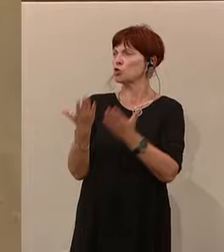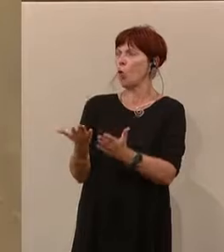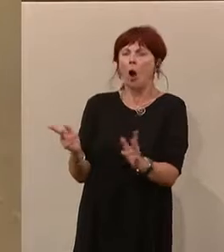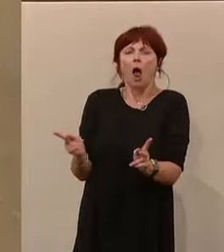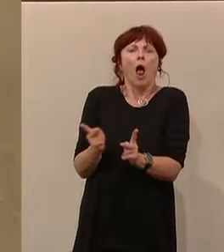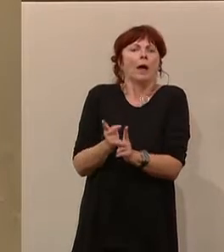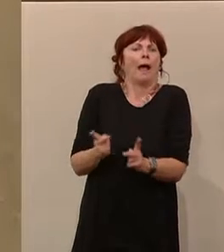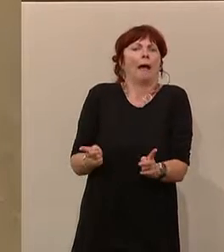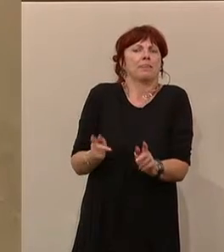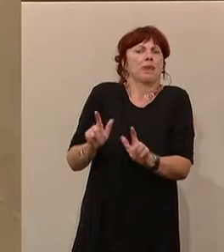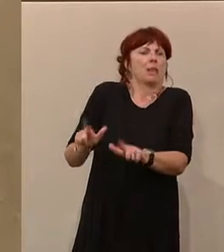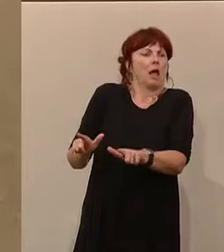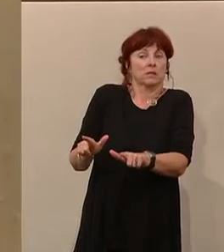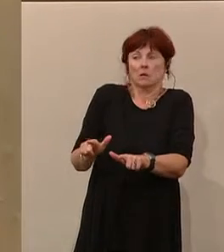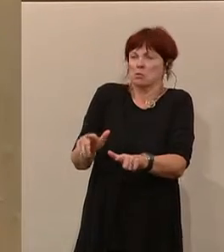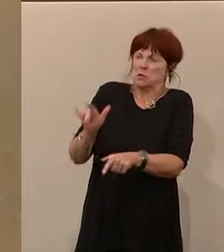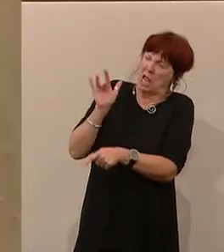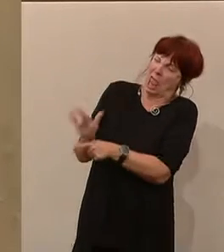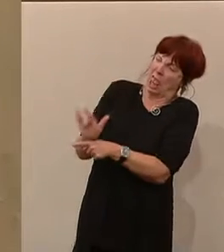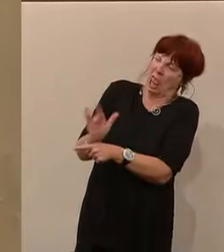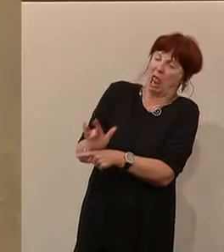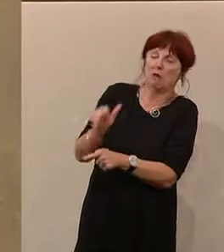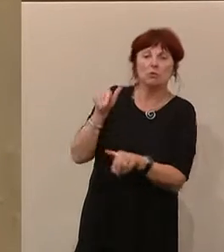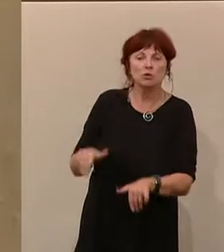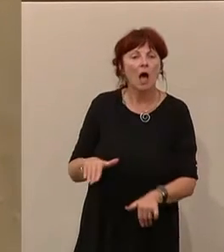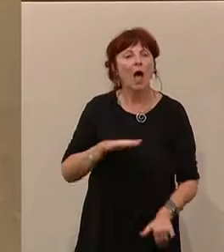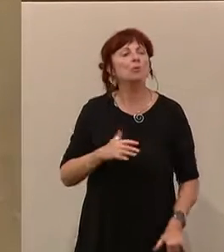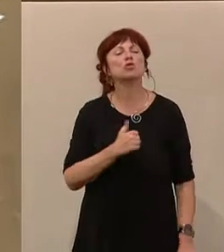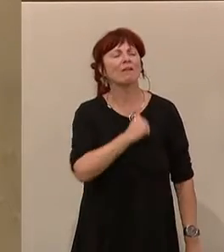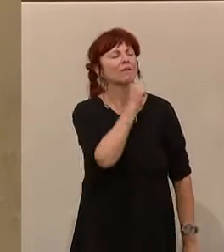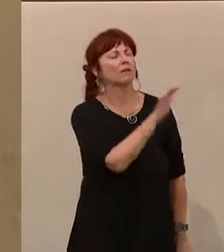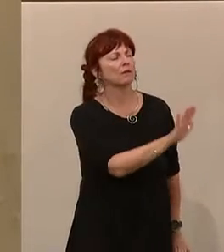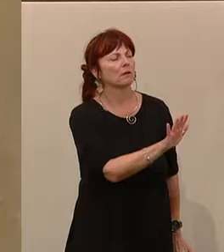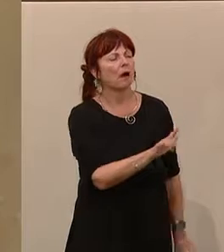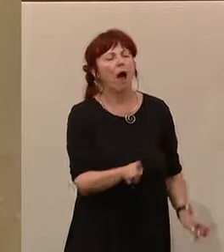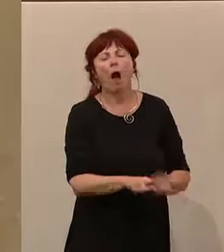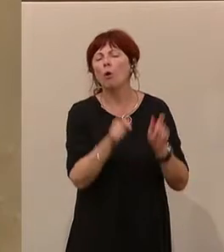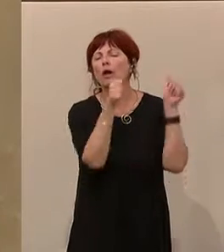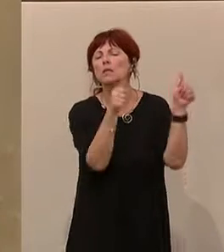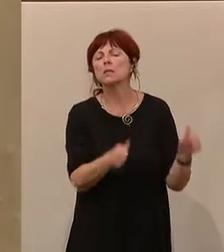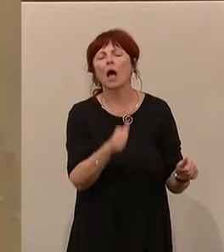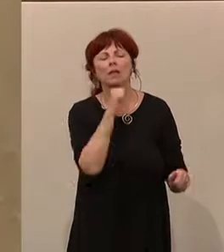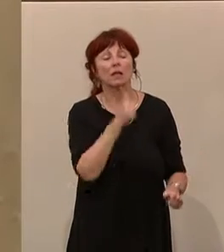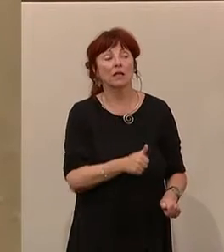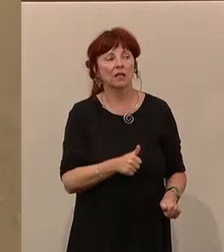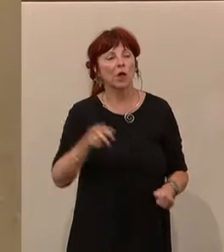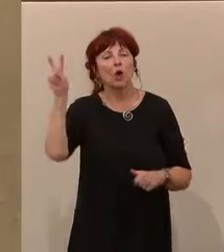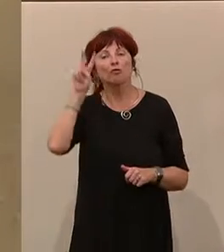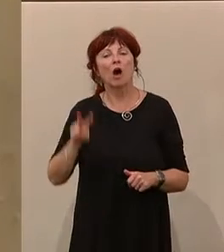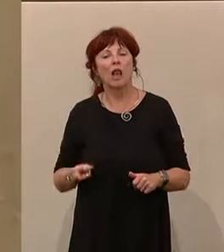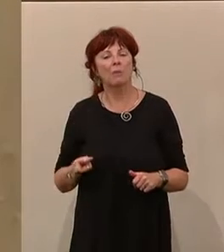dass Sie alles unternehmen müssen, um das schlecht zu reden. Nur es wird Ihnen nicht gelingen, auch nicht mit Inseraten, so wie hier in der Veradlberger